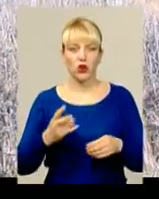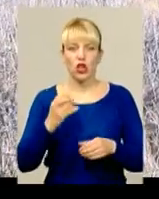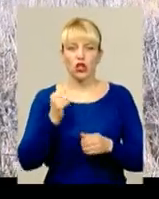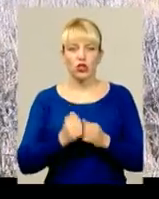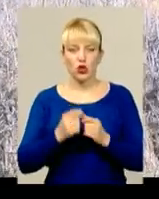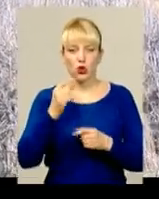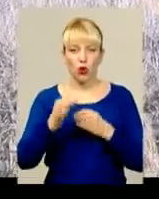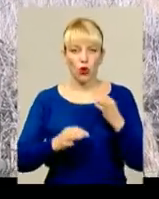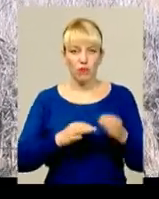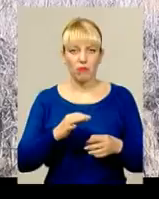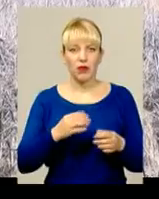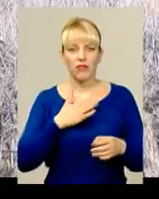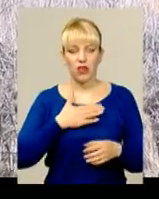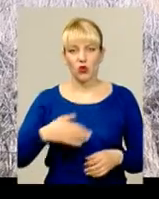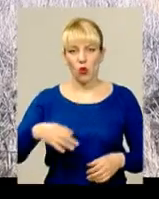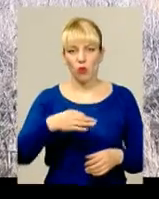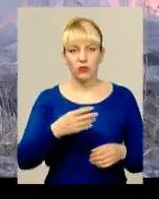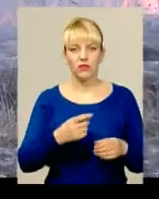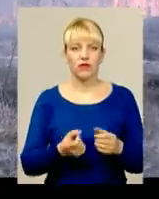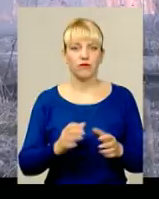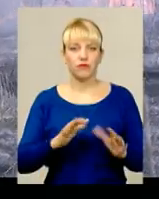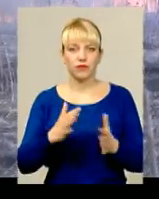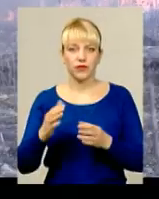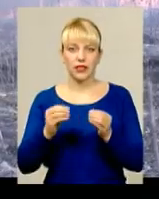відбувається в середньому 10 таких загорянь.